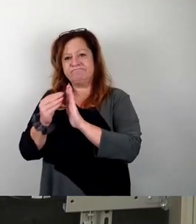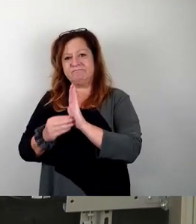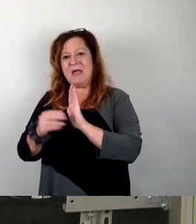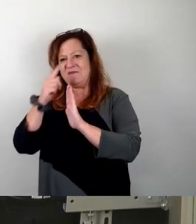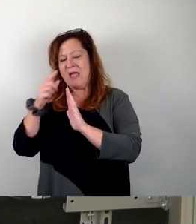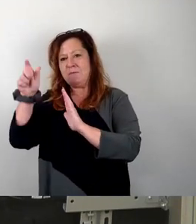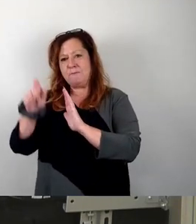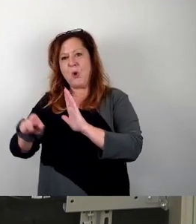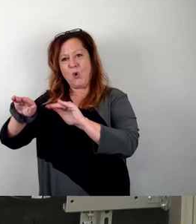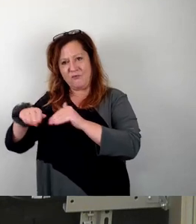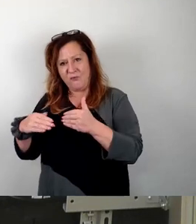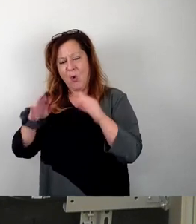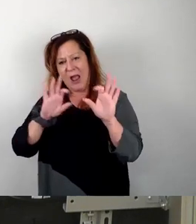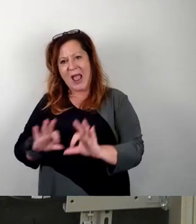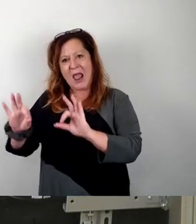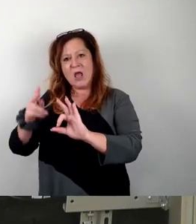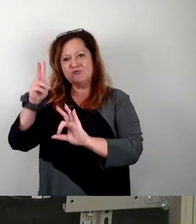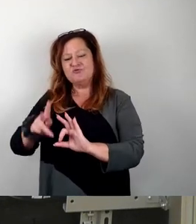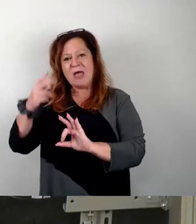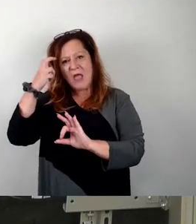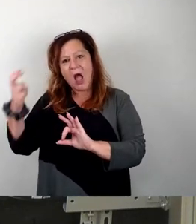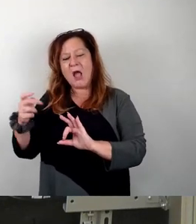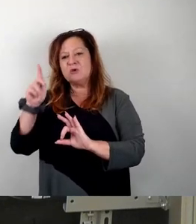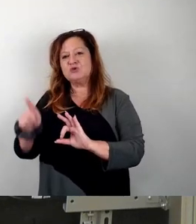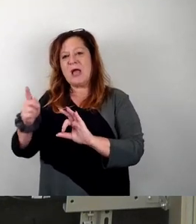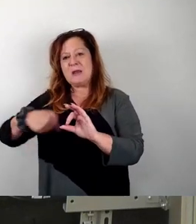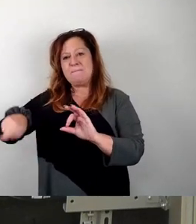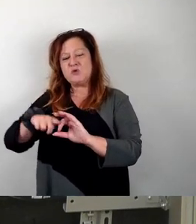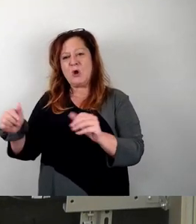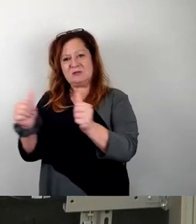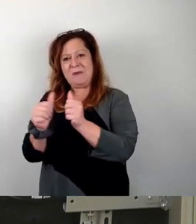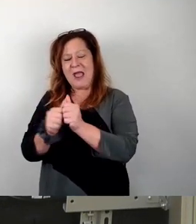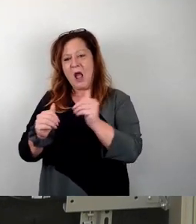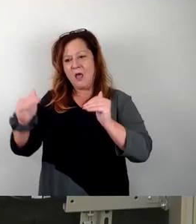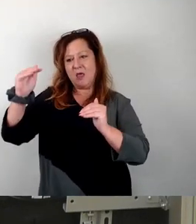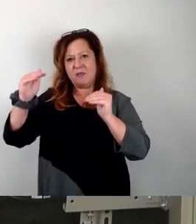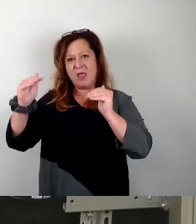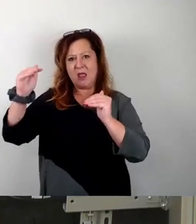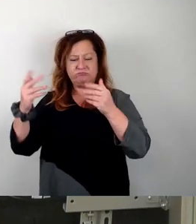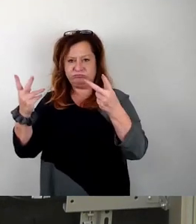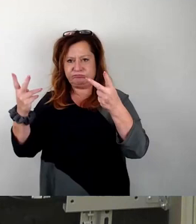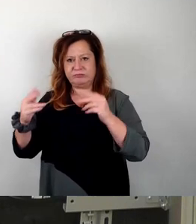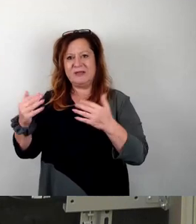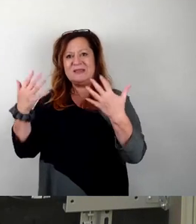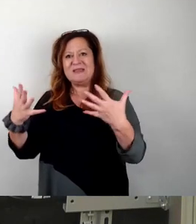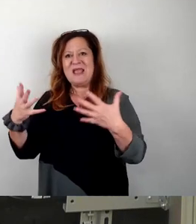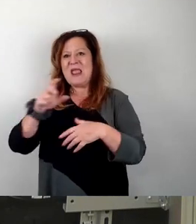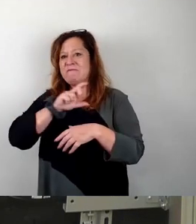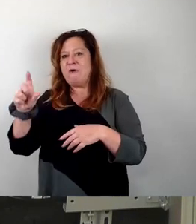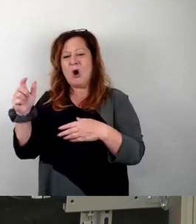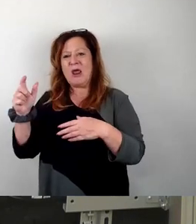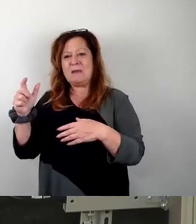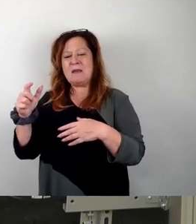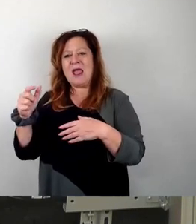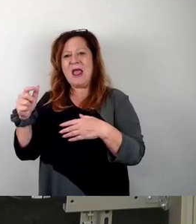eingeleitet ist, der Stadtrat oder der Stadtbezirksbeirat, je nachdem an welche Ebene sich die Entscheidung richtet, zehn Wochen lang keine Entscheidung treffen darf.